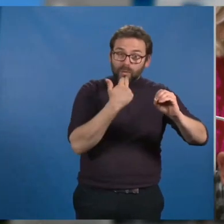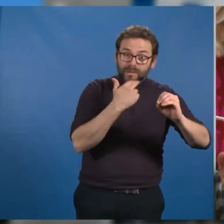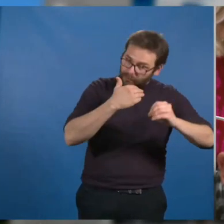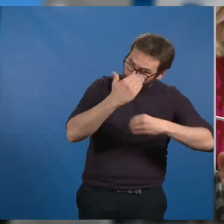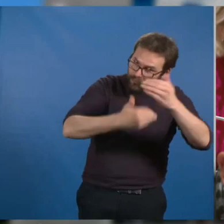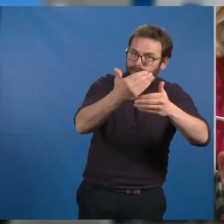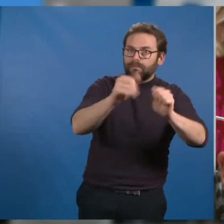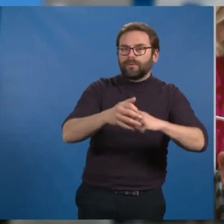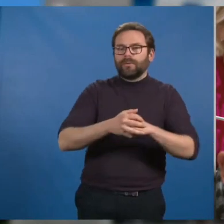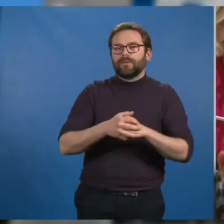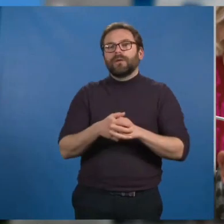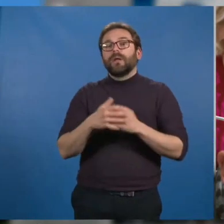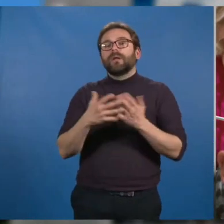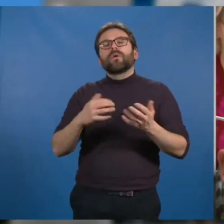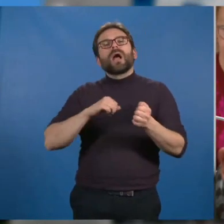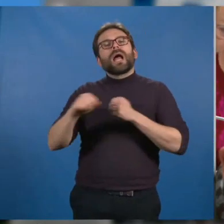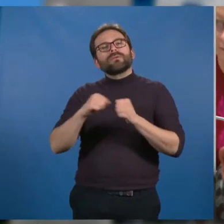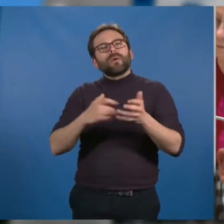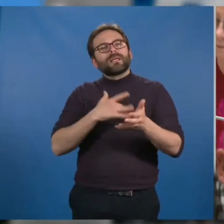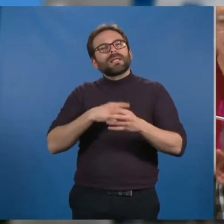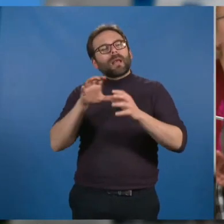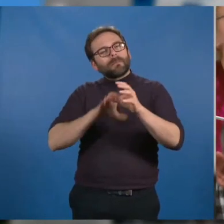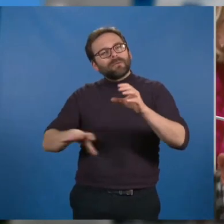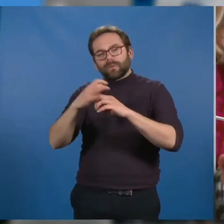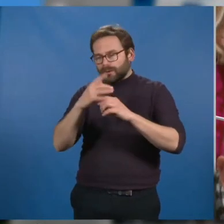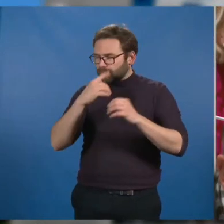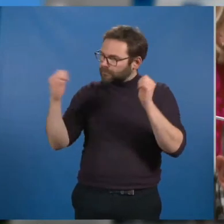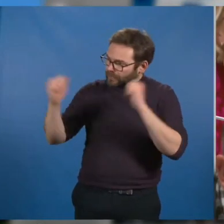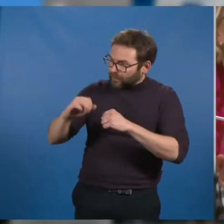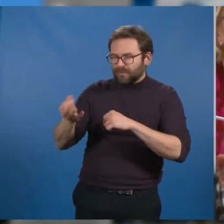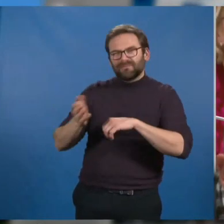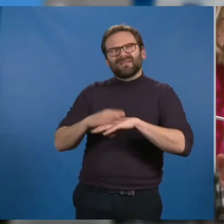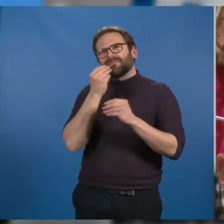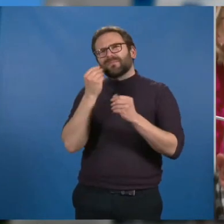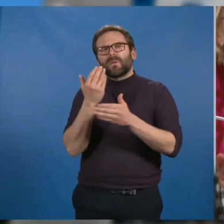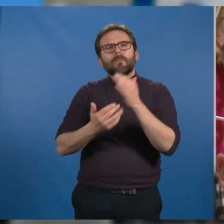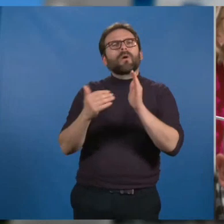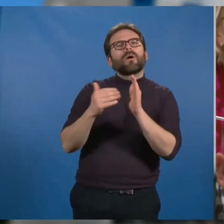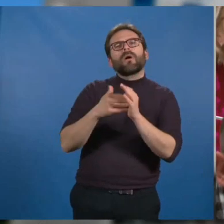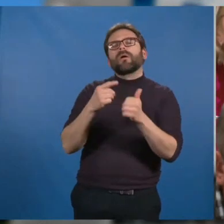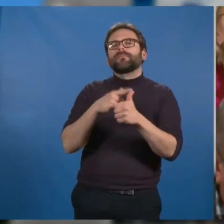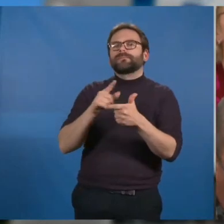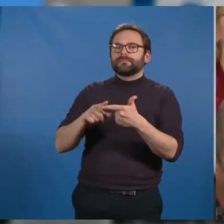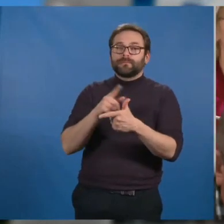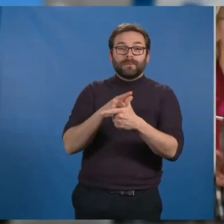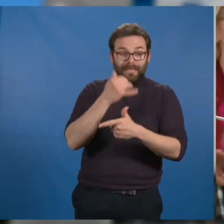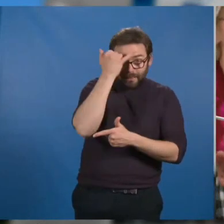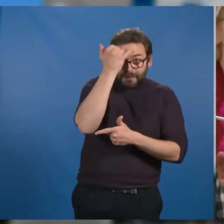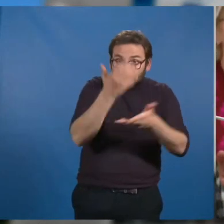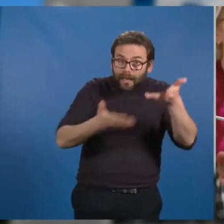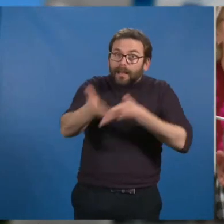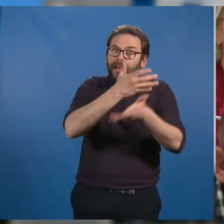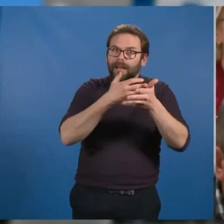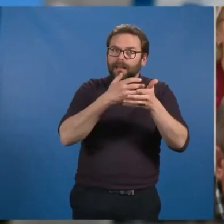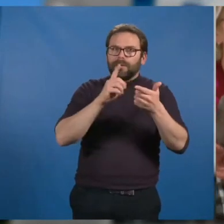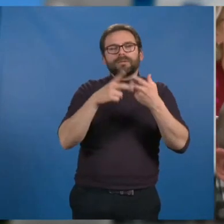partageons les actions d'intérêt métropolitain qui sont proposées, mais peut-être manque-t-il un ou deux éléments, celui du partage des idées et celui